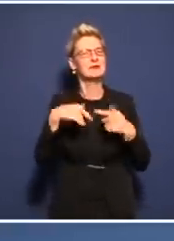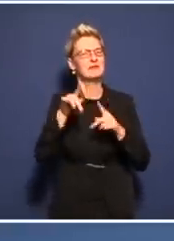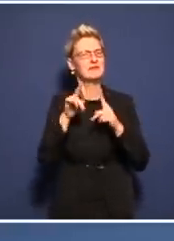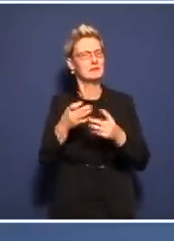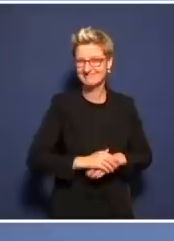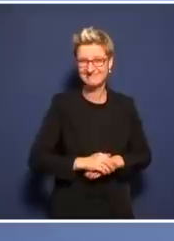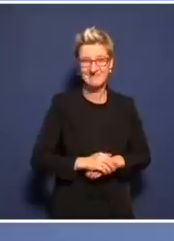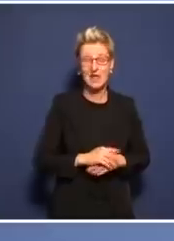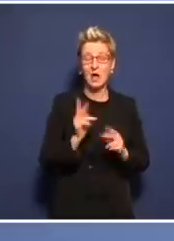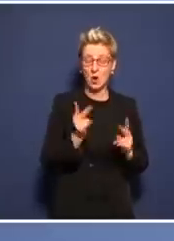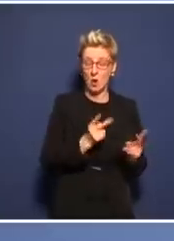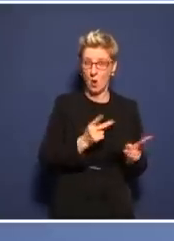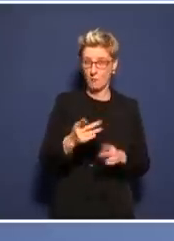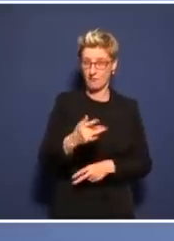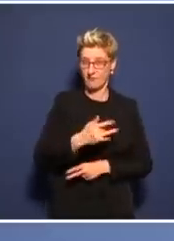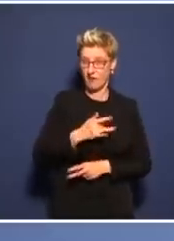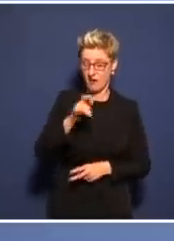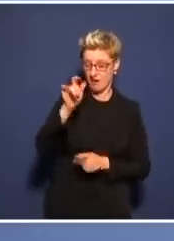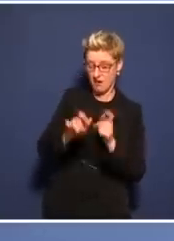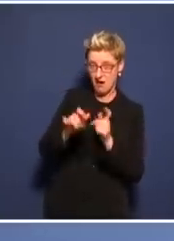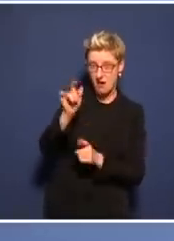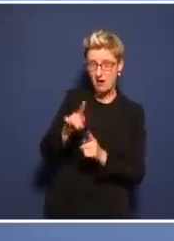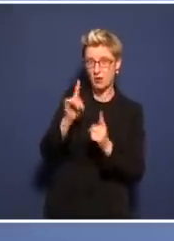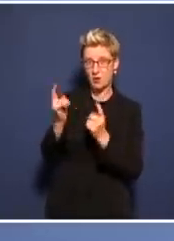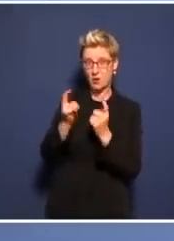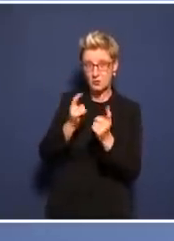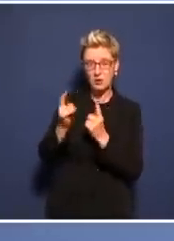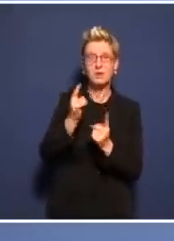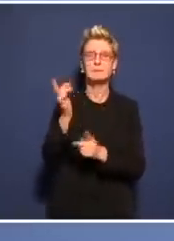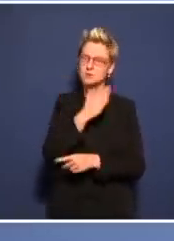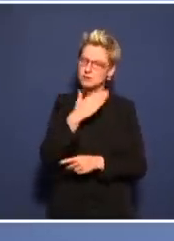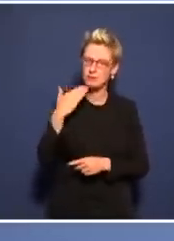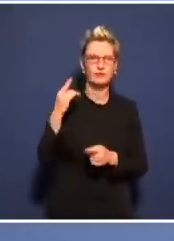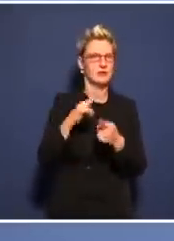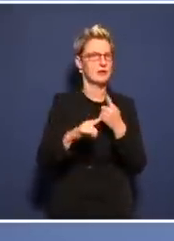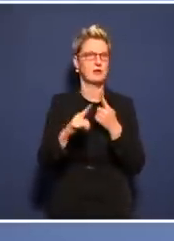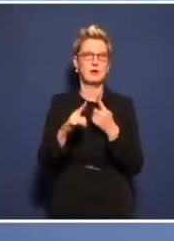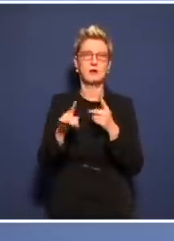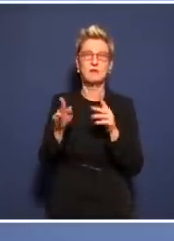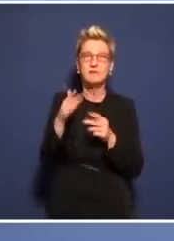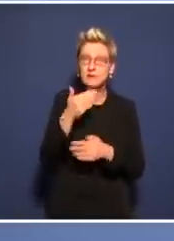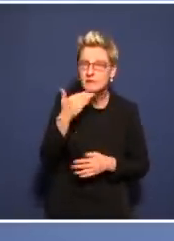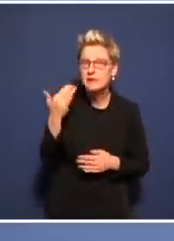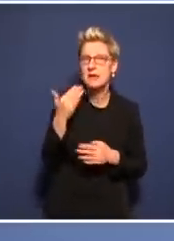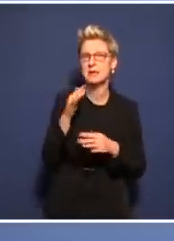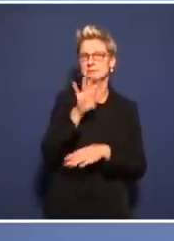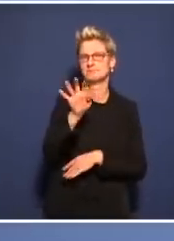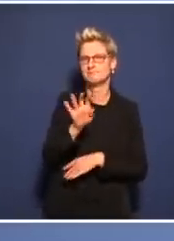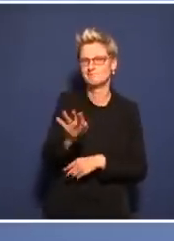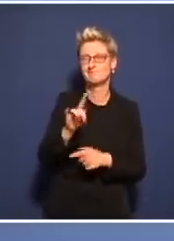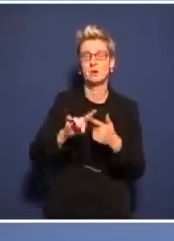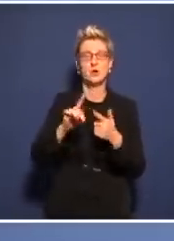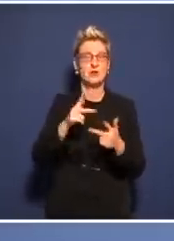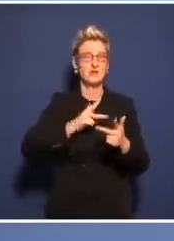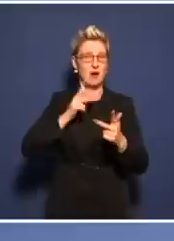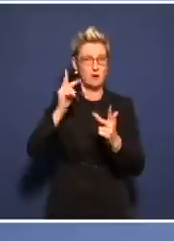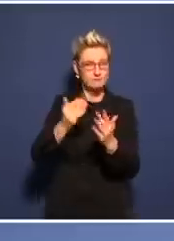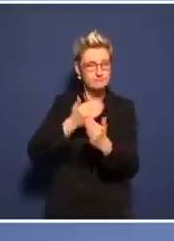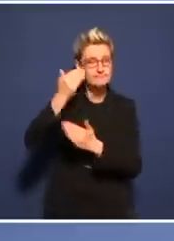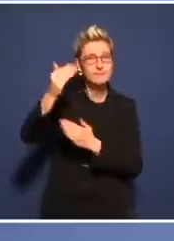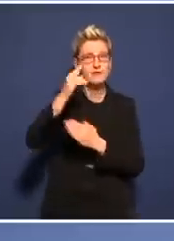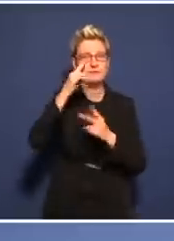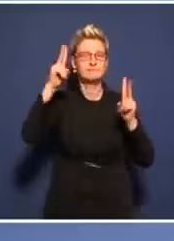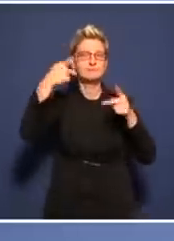können wir nichts gegen machen. Eine Weisheit, die der Minister offenbar nicht kennt, der lässt sicher auch die Mine